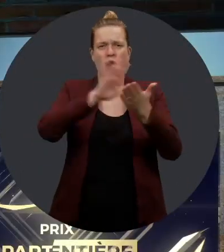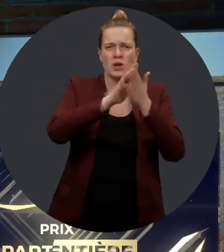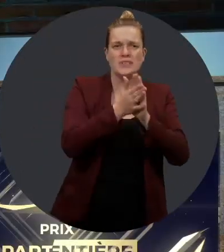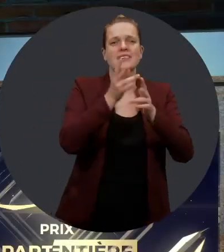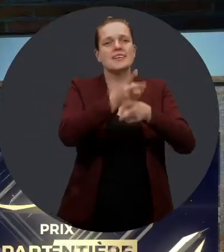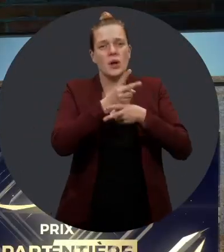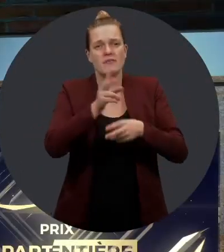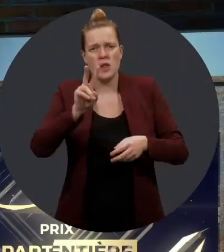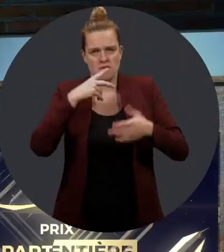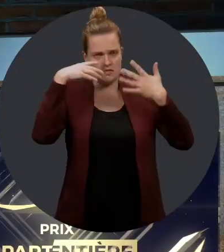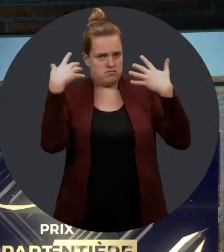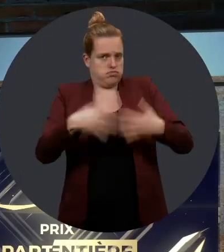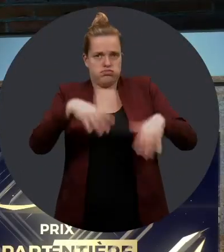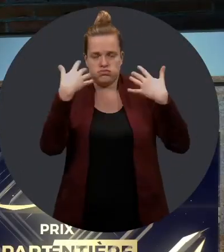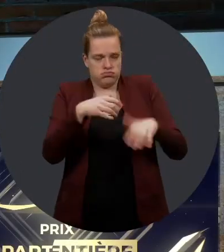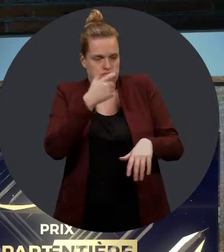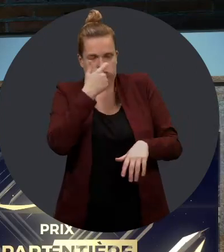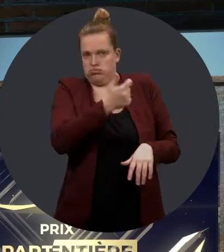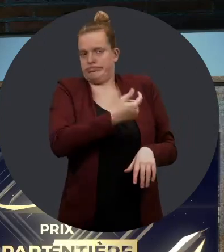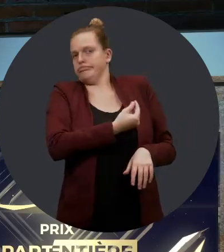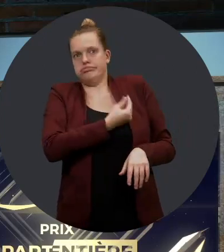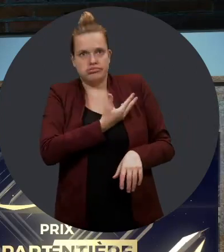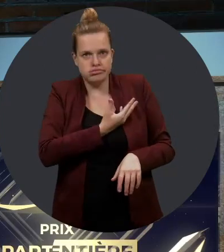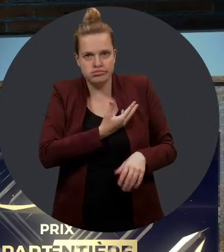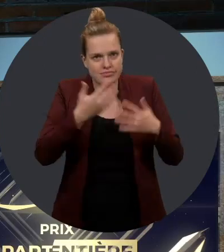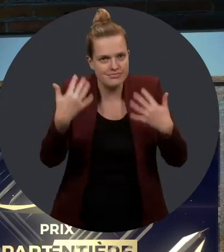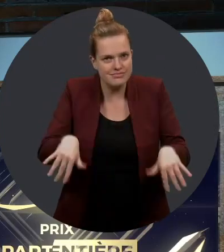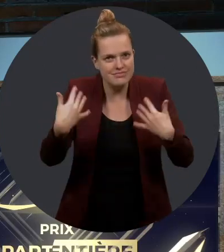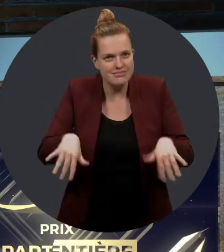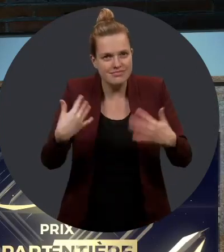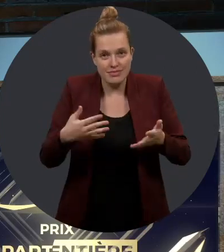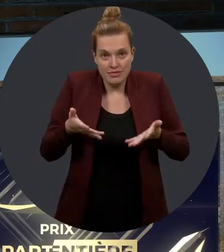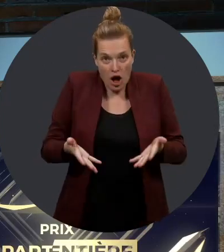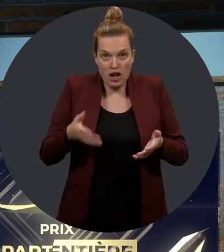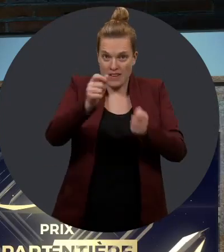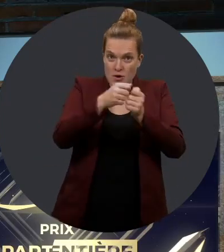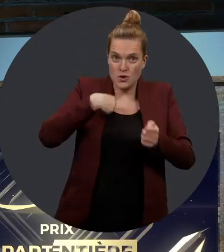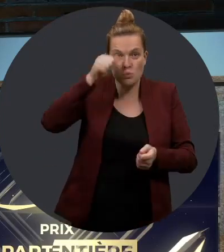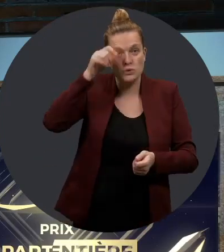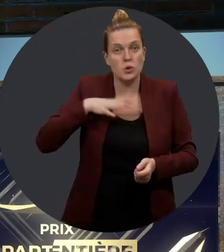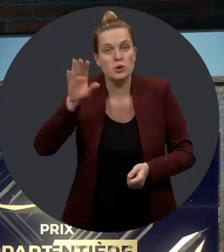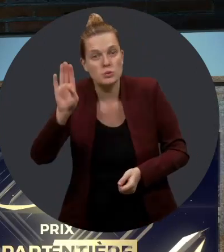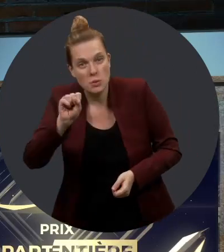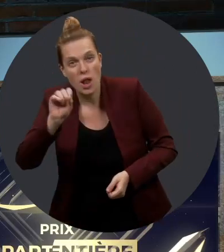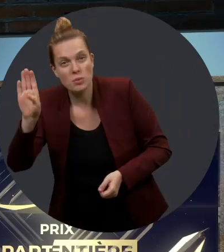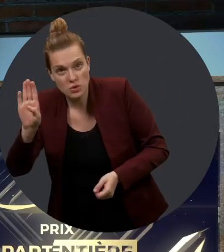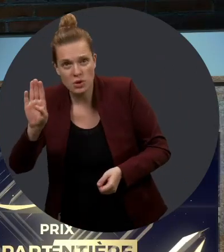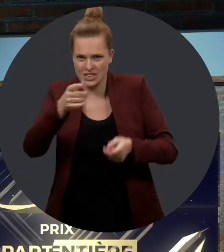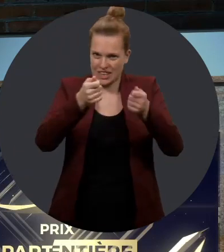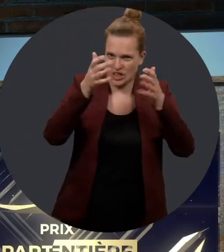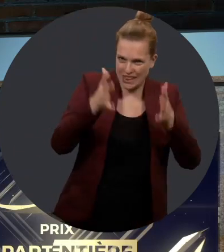Félicitations à l'entreprise Physio Verdun. Vous êtes un énorme coup de cœur. Et nous avons avec nous M. Samuel Benhameron, le